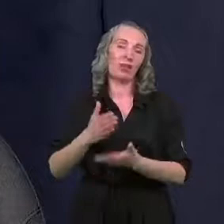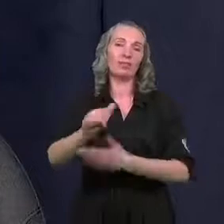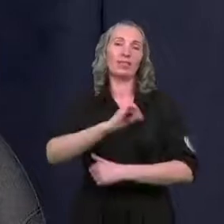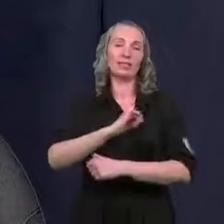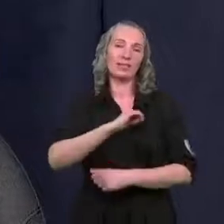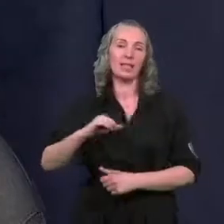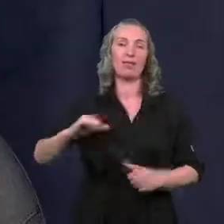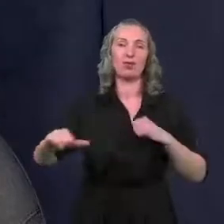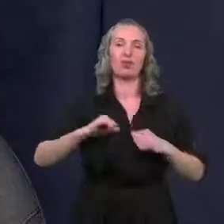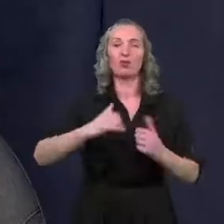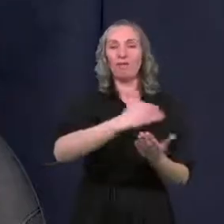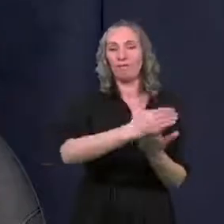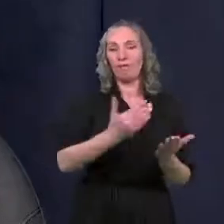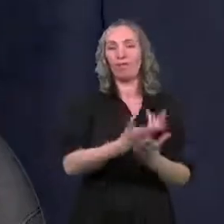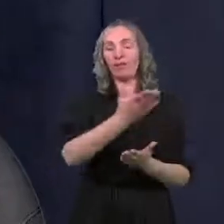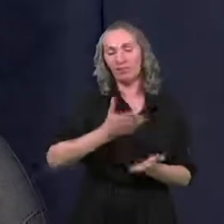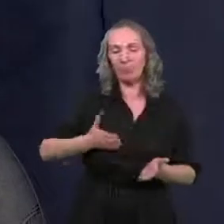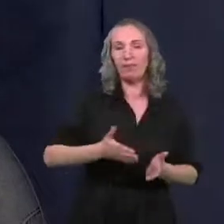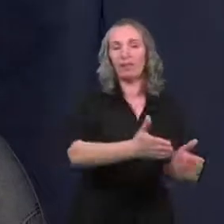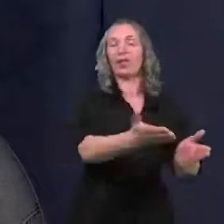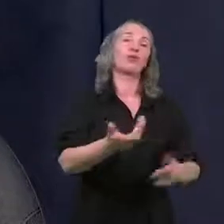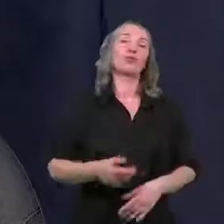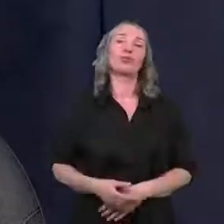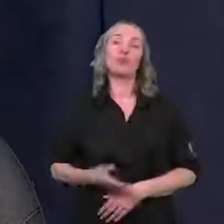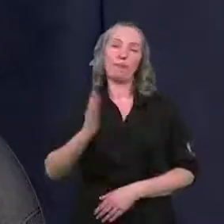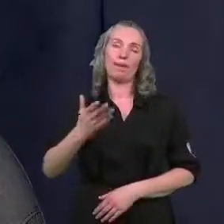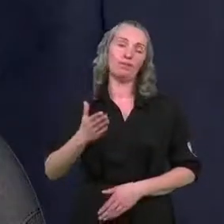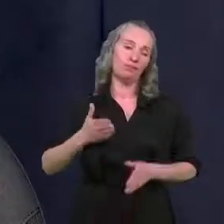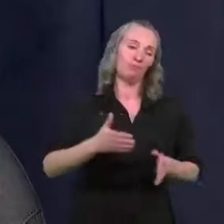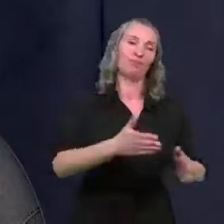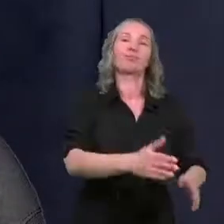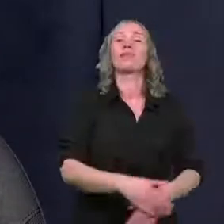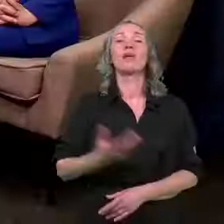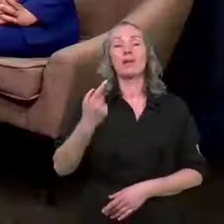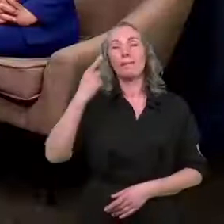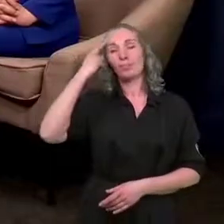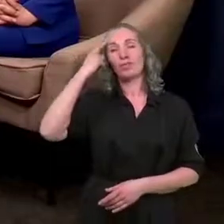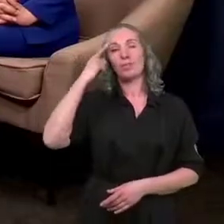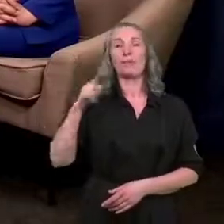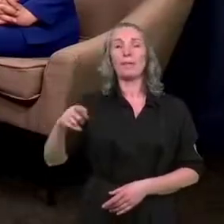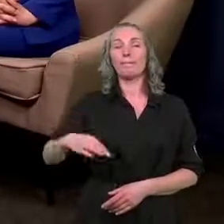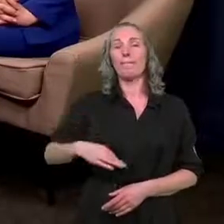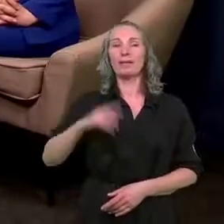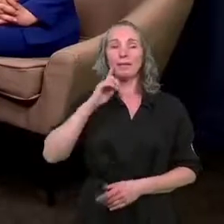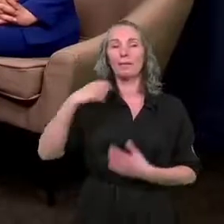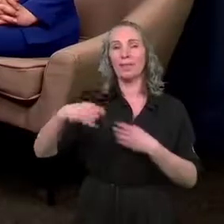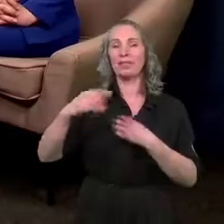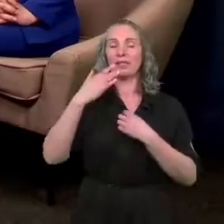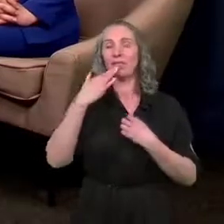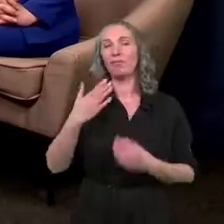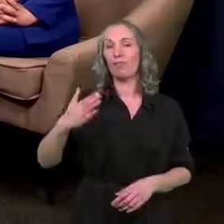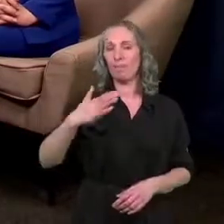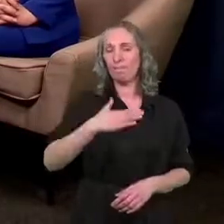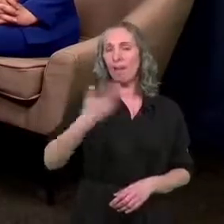wojewódzki i w tym kierunku oczywiście będziemy zmierzać. Chcę przypomnieć, że o tym Pan Prezydent mówił, że mamy